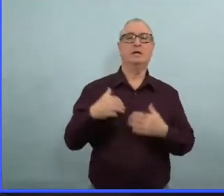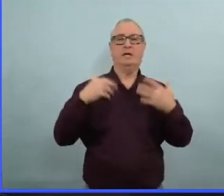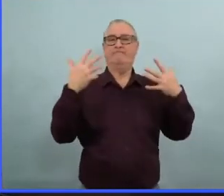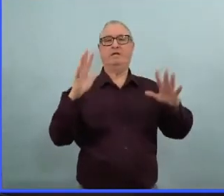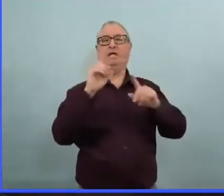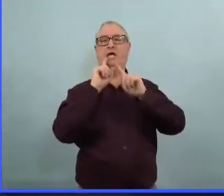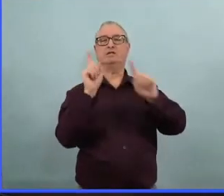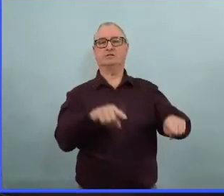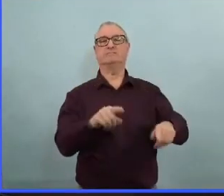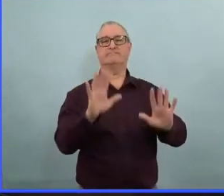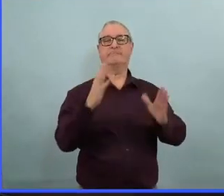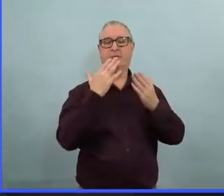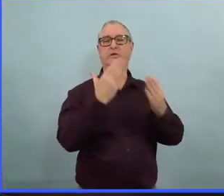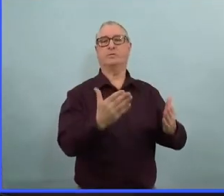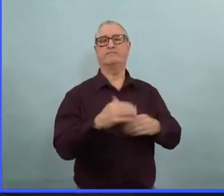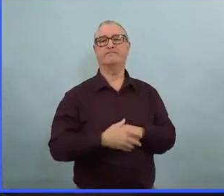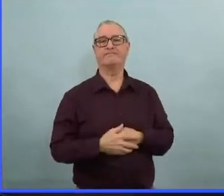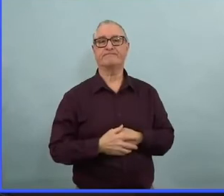une autre question